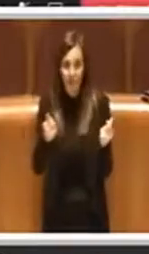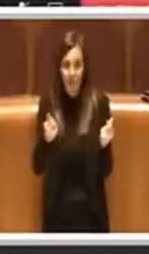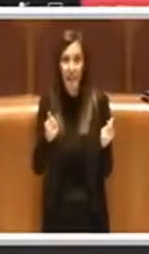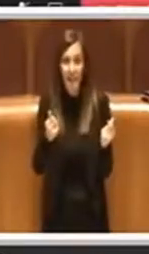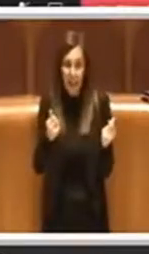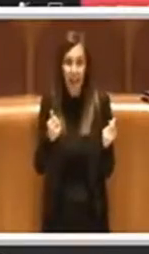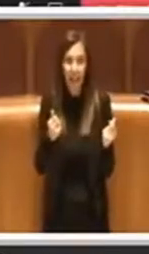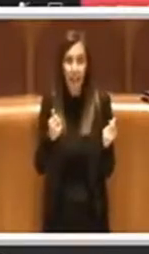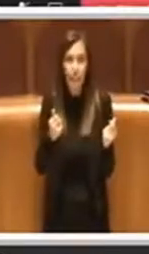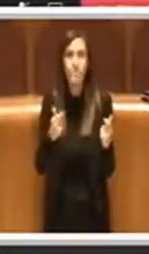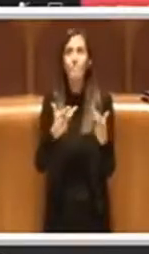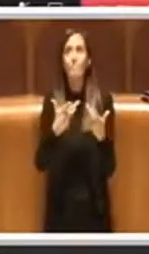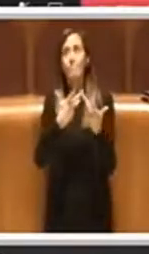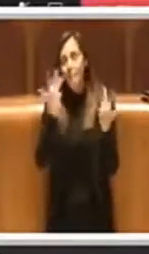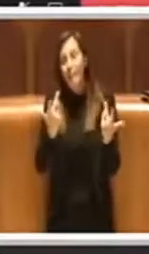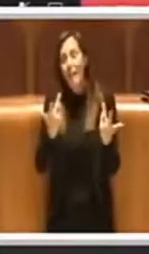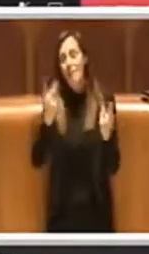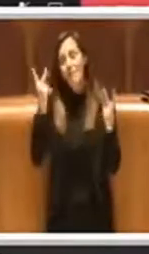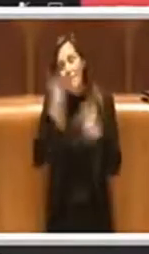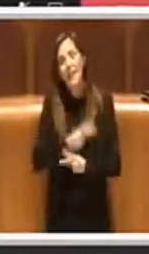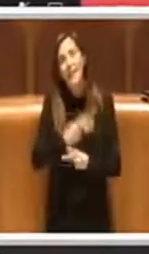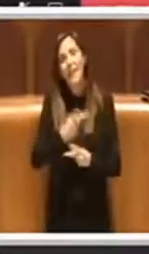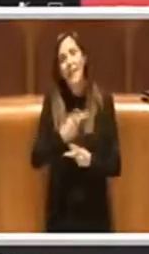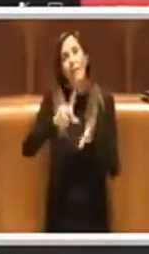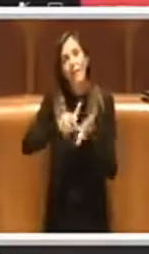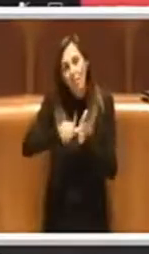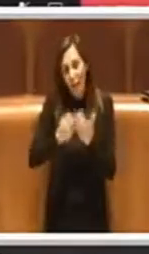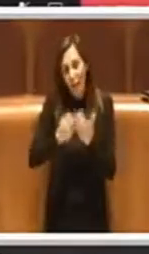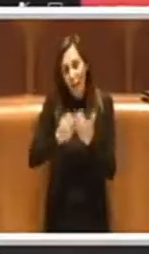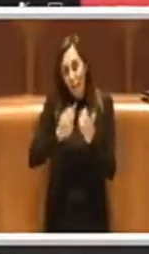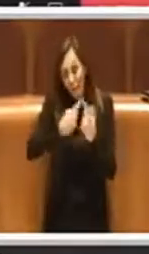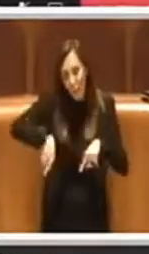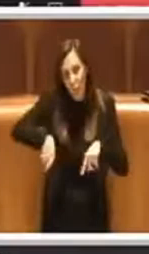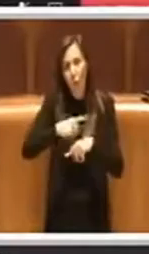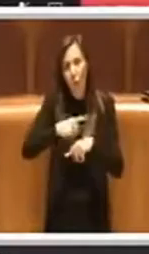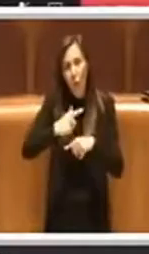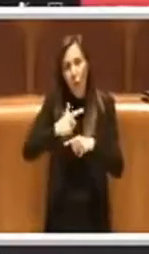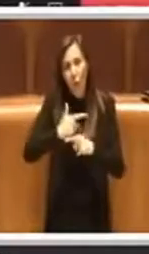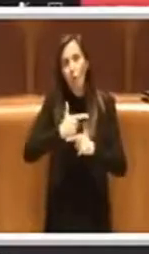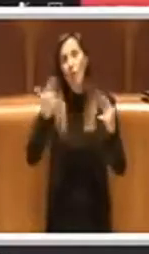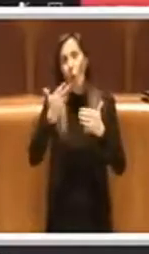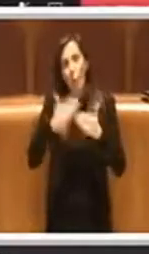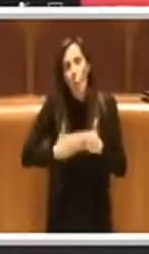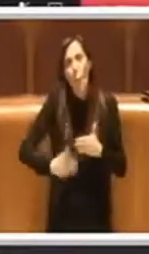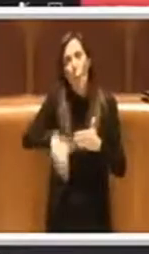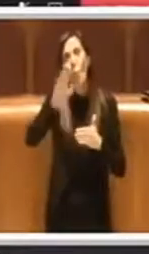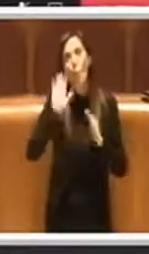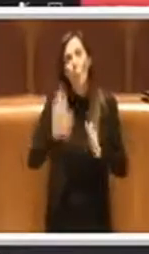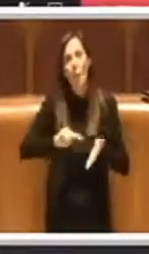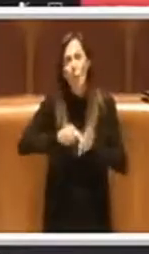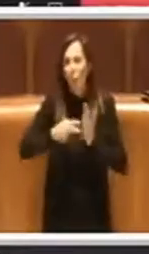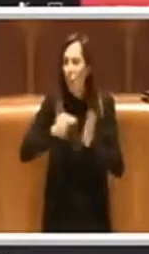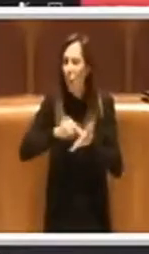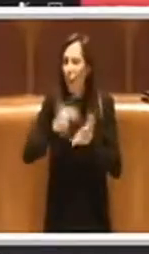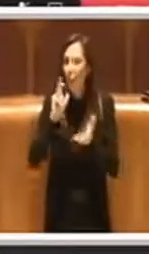tempo ampio ma perché proprio i problemi sono complessi da dover